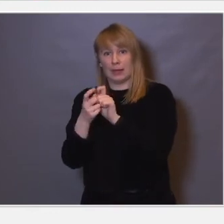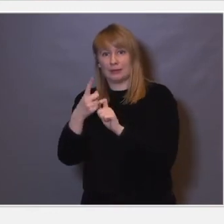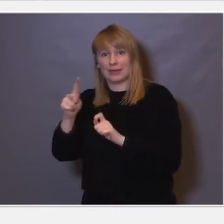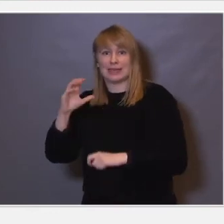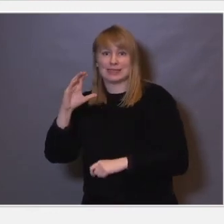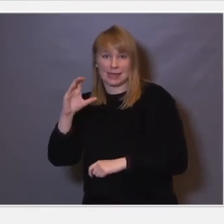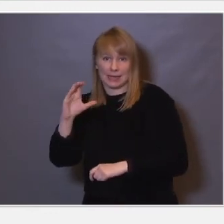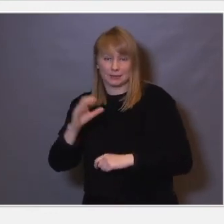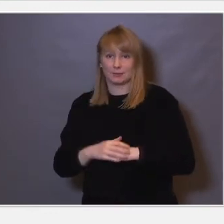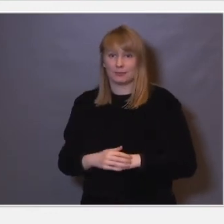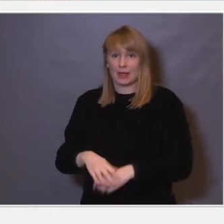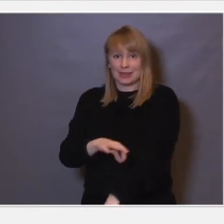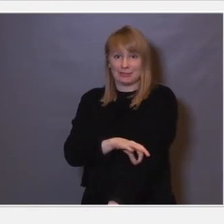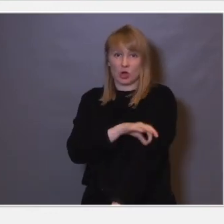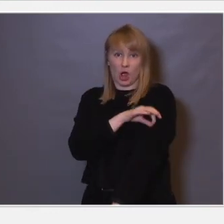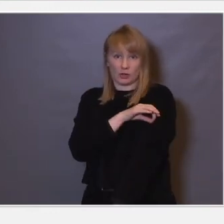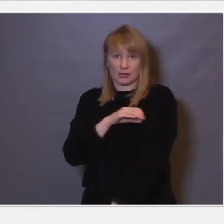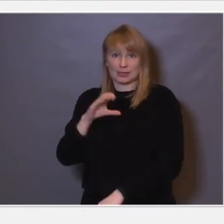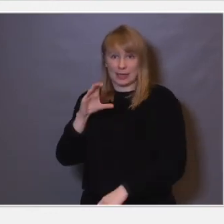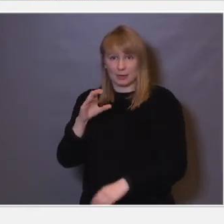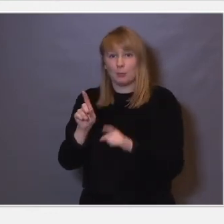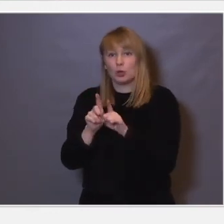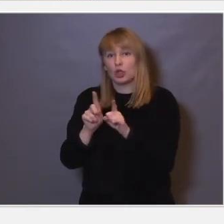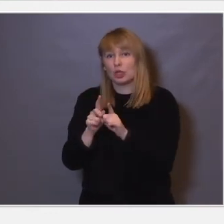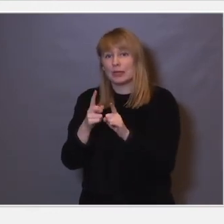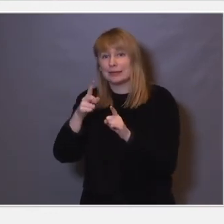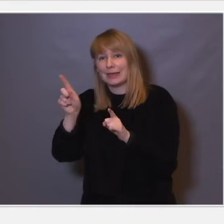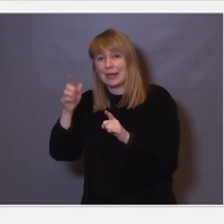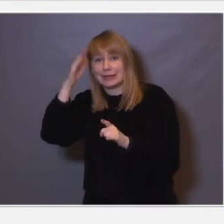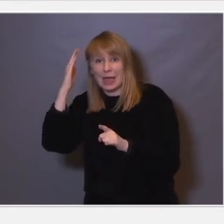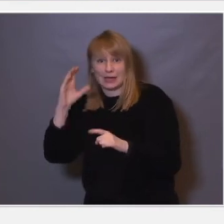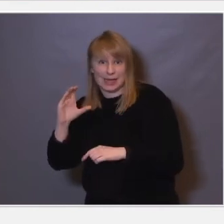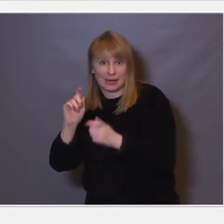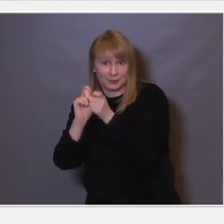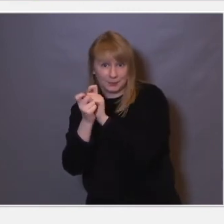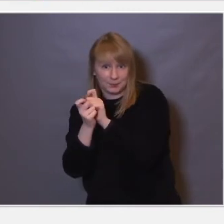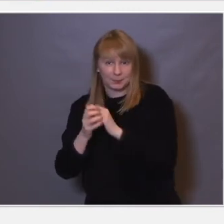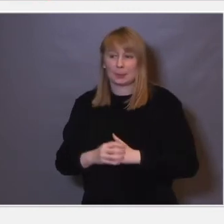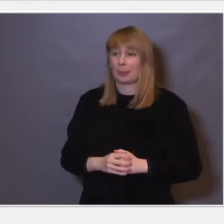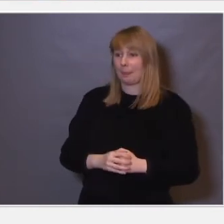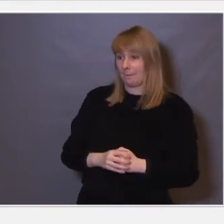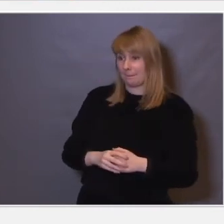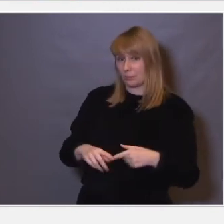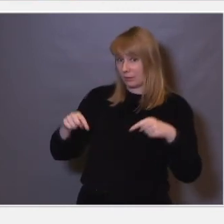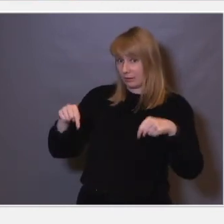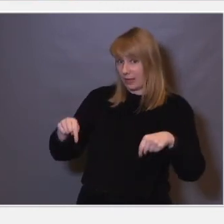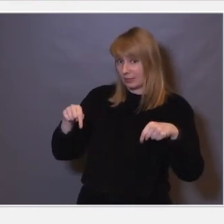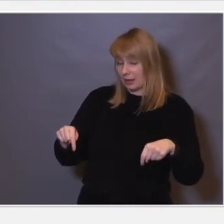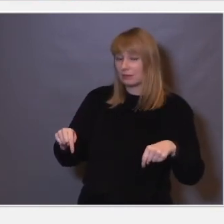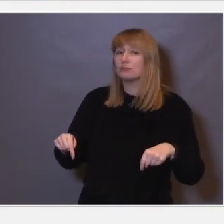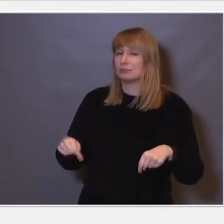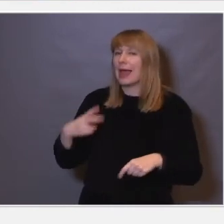celler. Nevronale stamceller blir da til ulike typer hjerneceller. Og det er klart at dette her er veldig, veldig